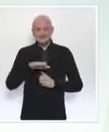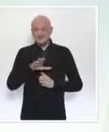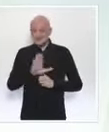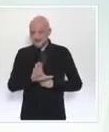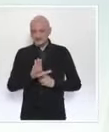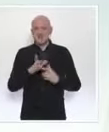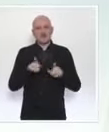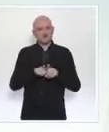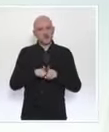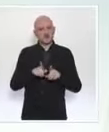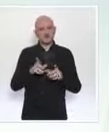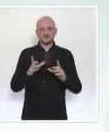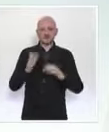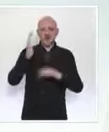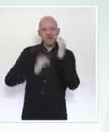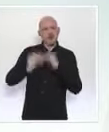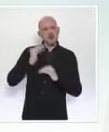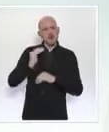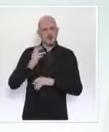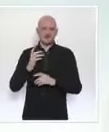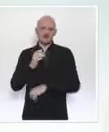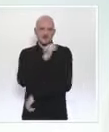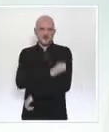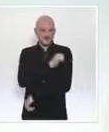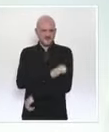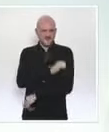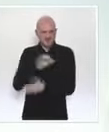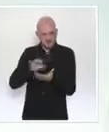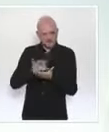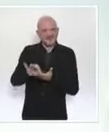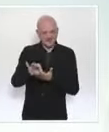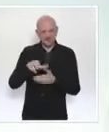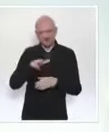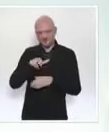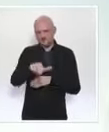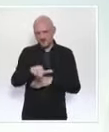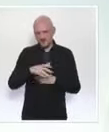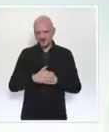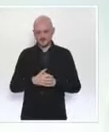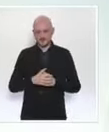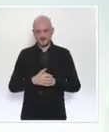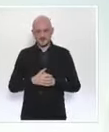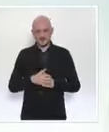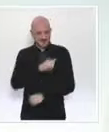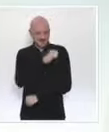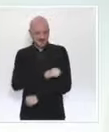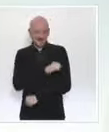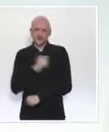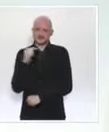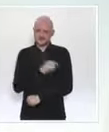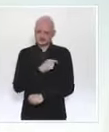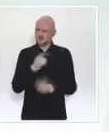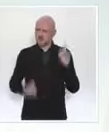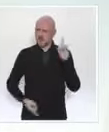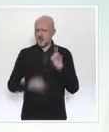la campagne de vaccination contre la Covid-19. L'arrivée du vaccin est une étape très importante dans notre combat